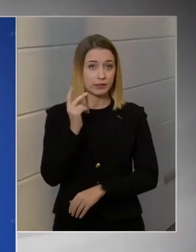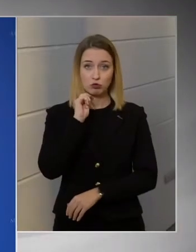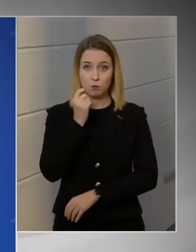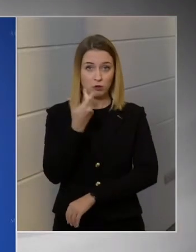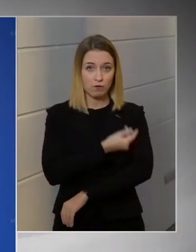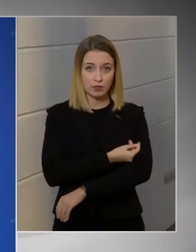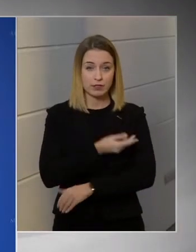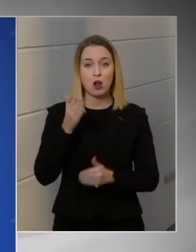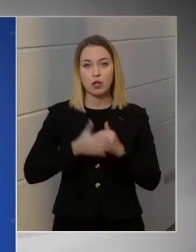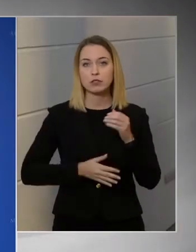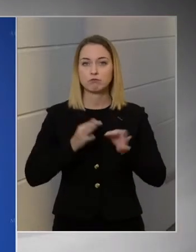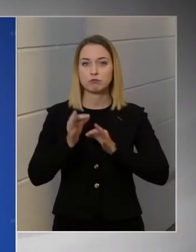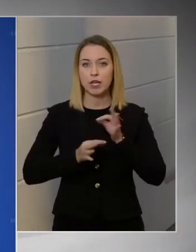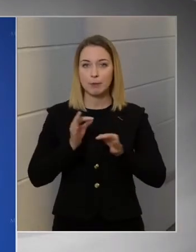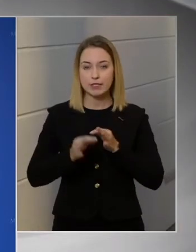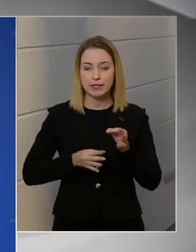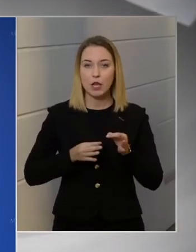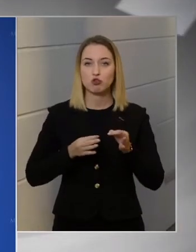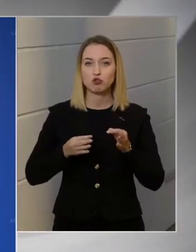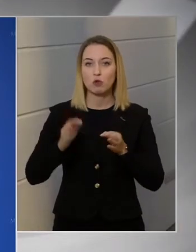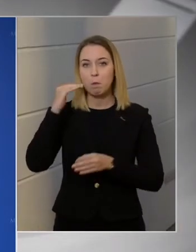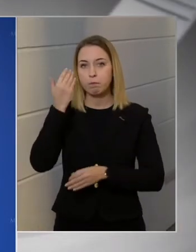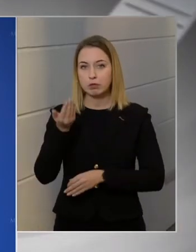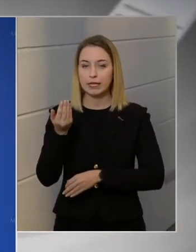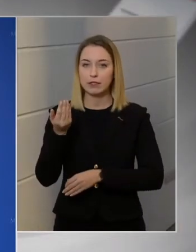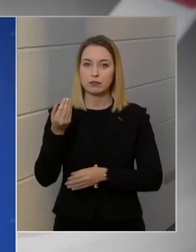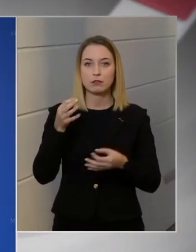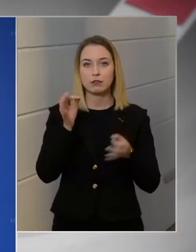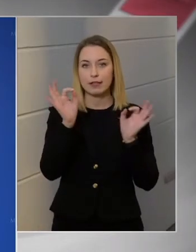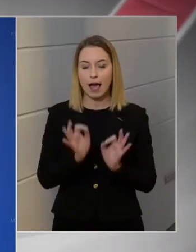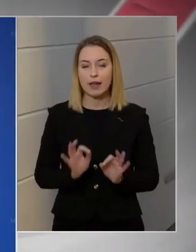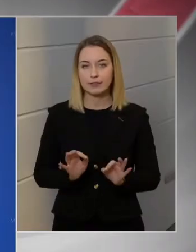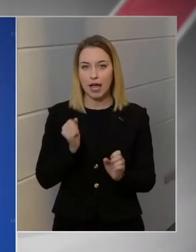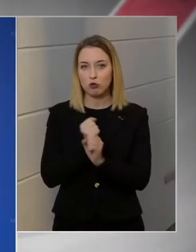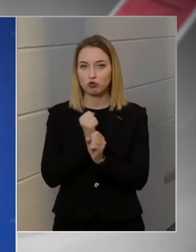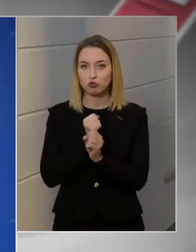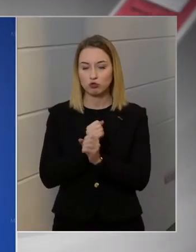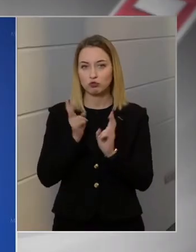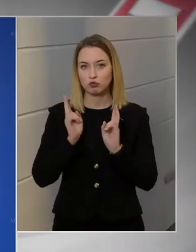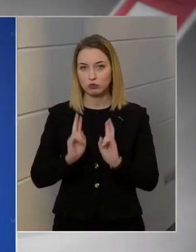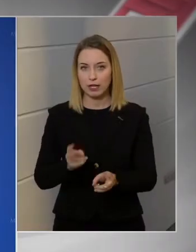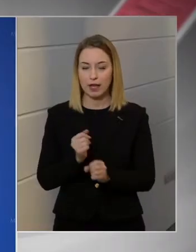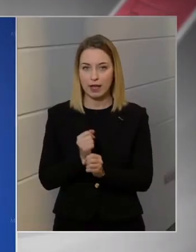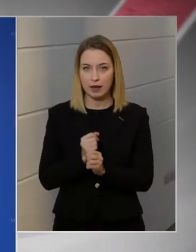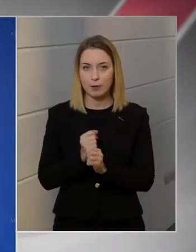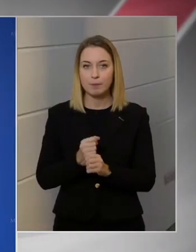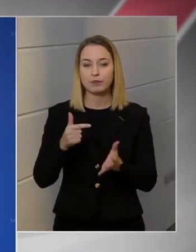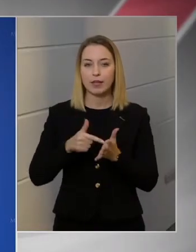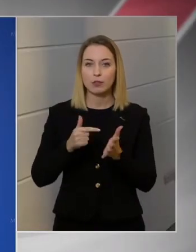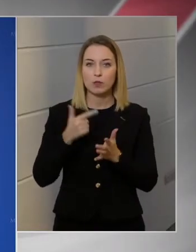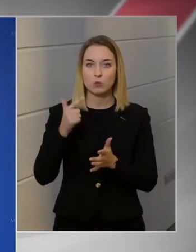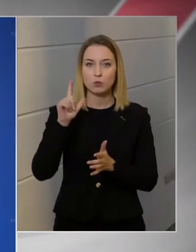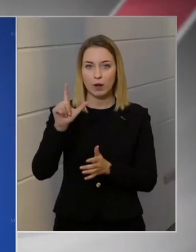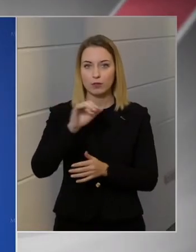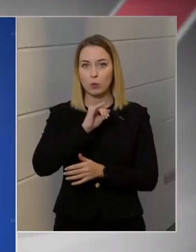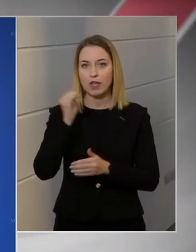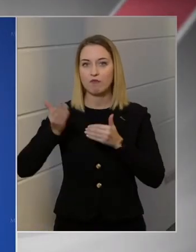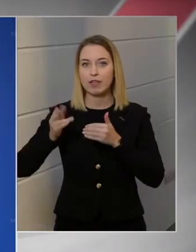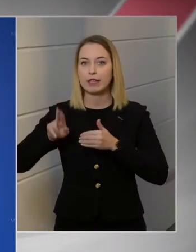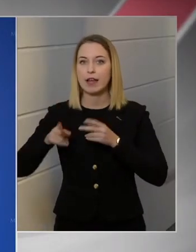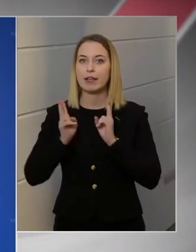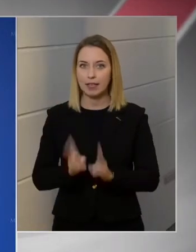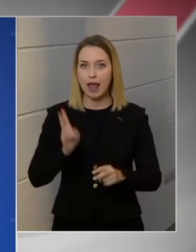addig természetesen bérgyártásra kell berendezkedni. A gyár az 22 év végére készen kell, hogy álljon,